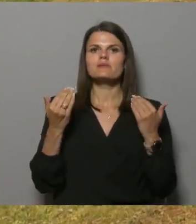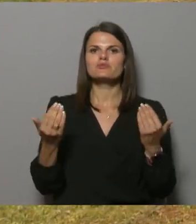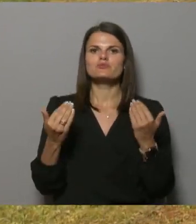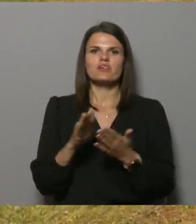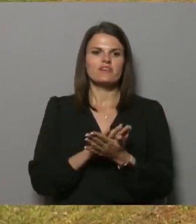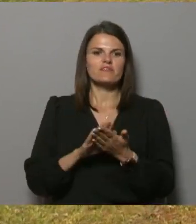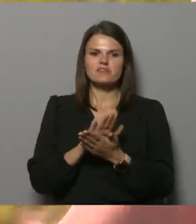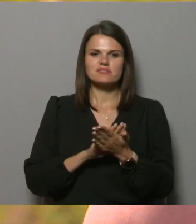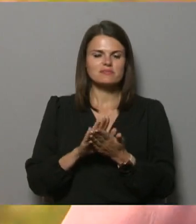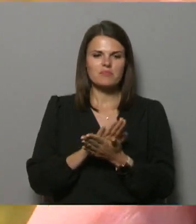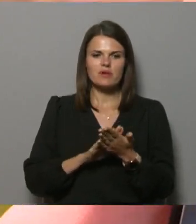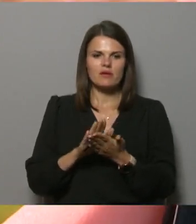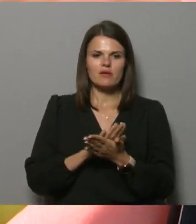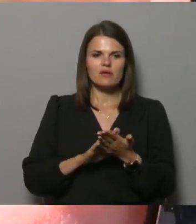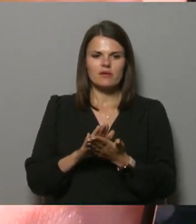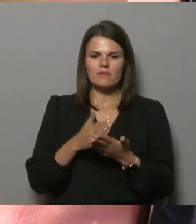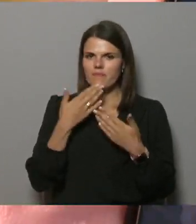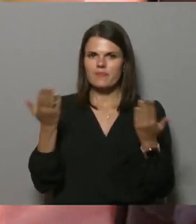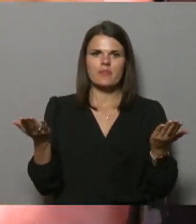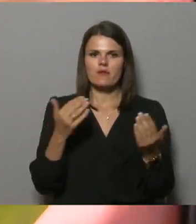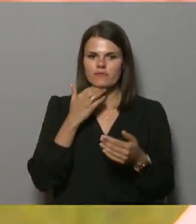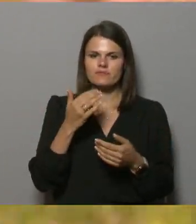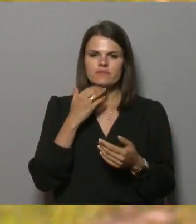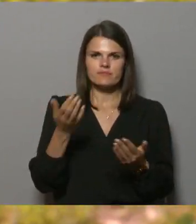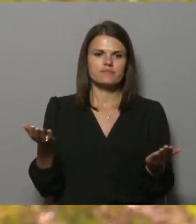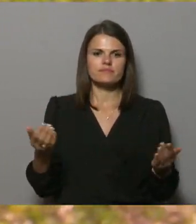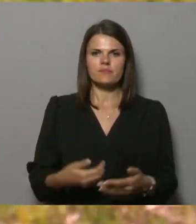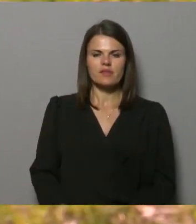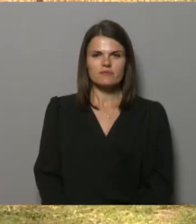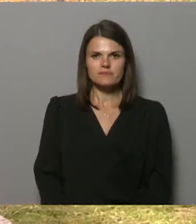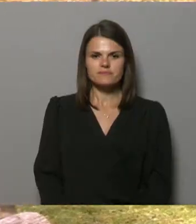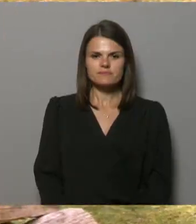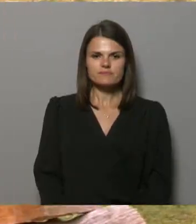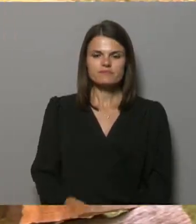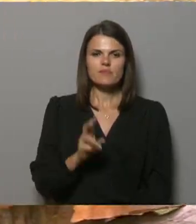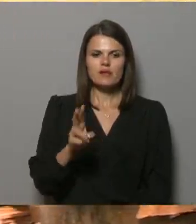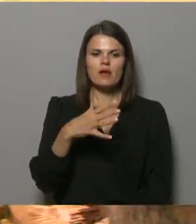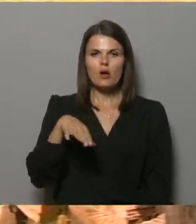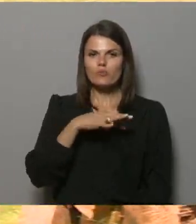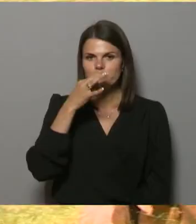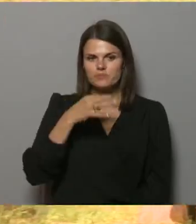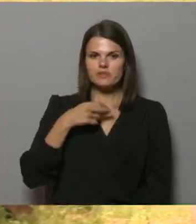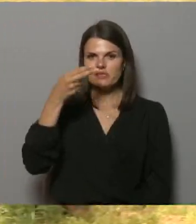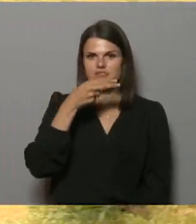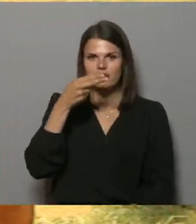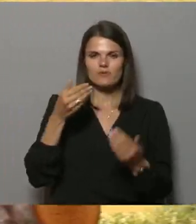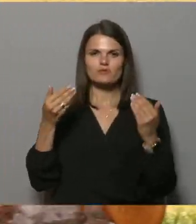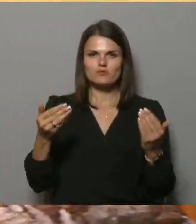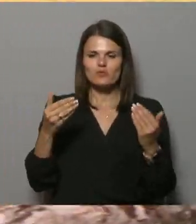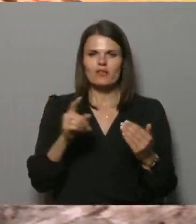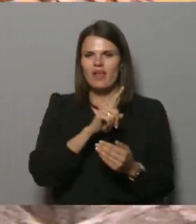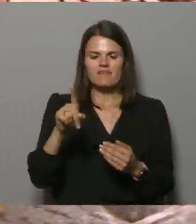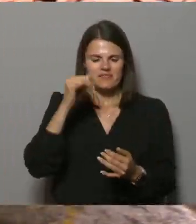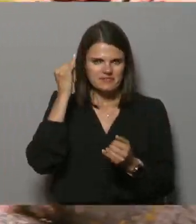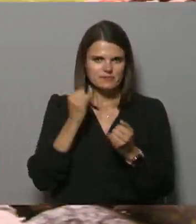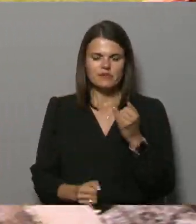vispār. Nav tīpār. Negrib reģistrēt viņš neko. Kā mums norāda saimniec, tad šodien ir pavisam